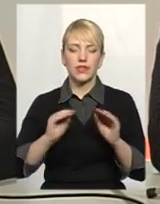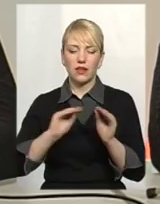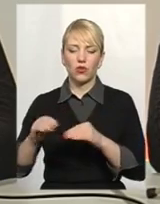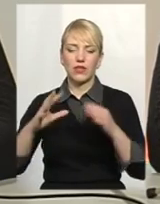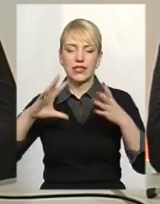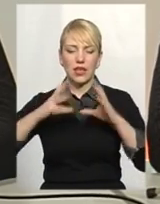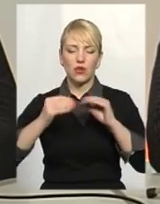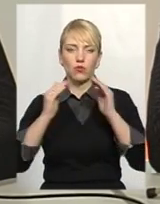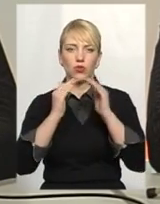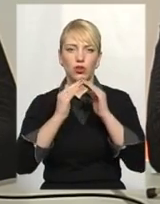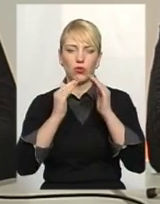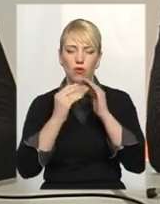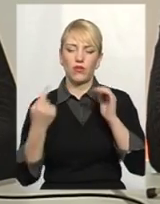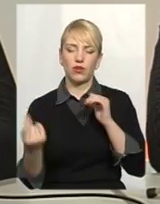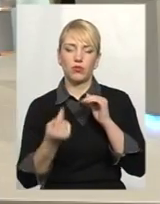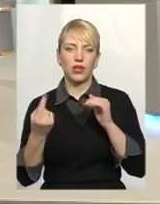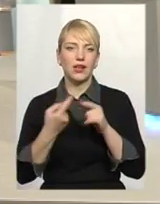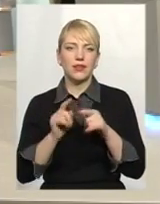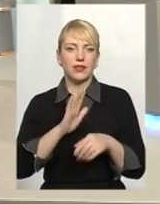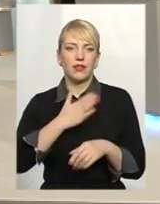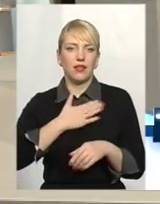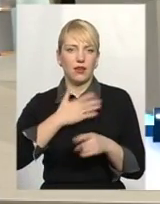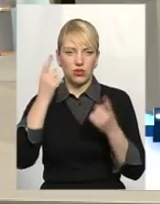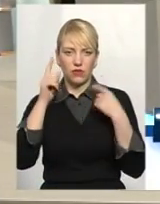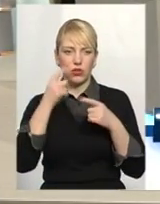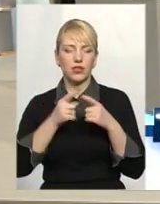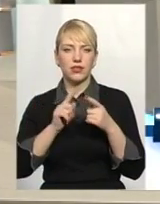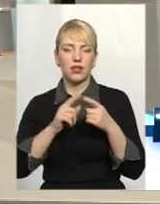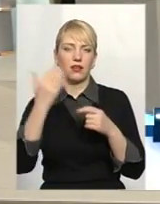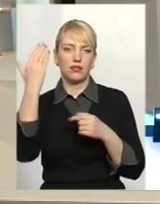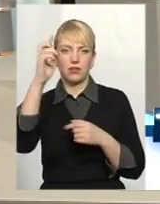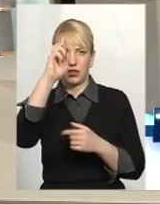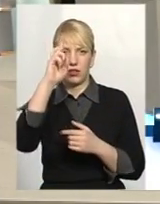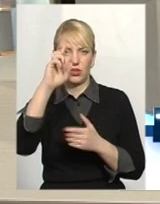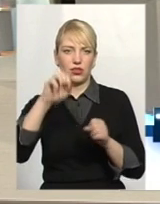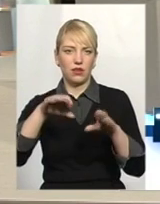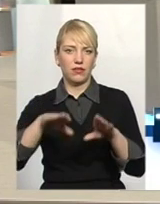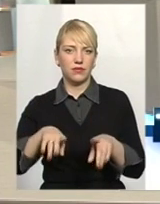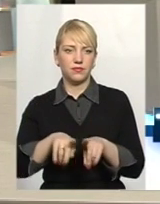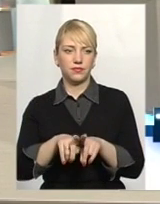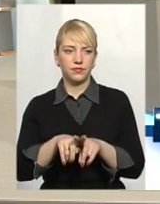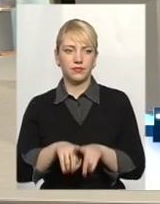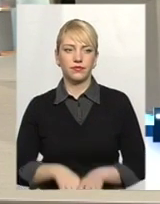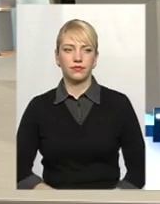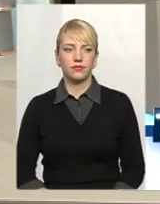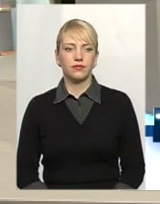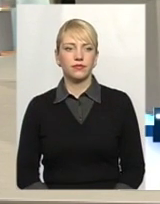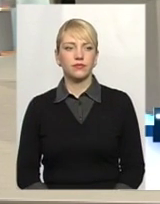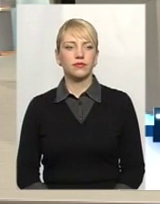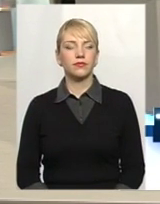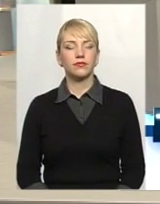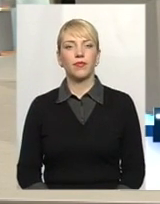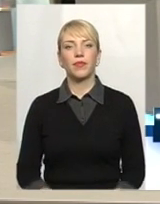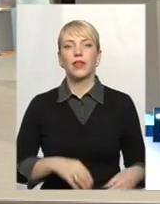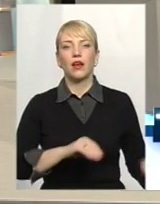лічильників. Це не наша приходь, це приходь, як би, держави для того, щоб забезпечити свідсотково і в той термін, який вказаний в законі. До речі,